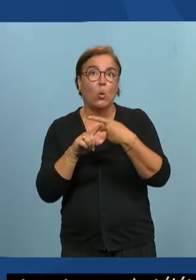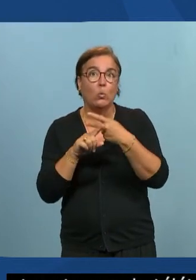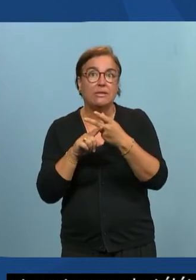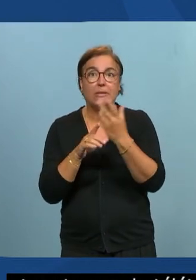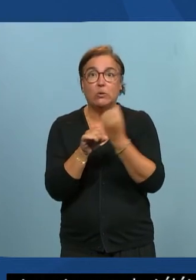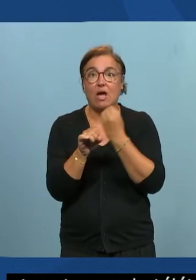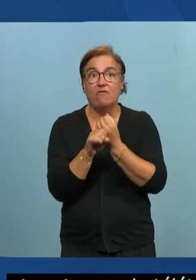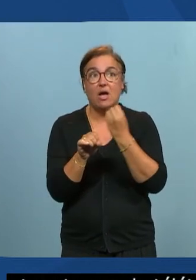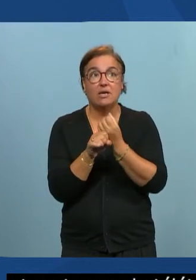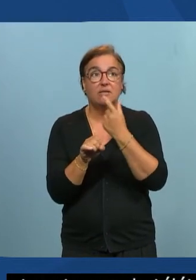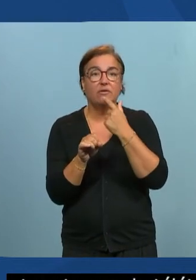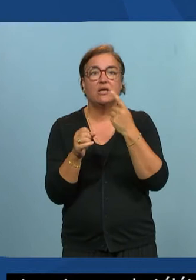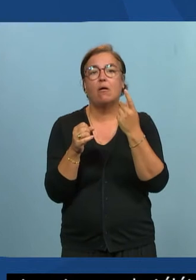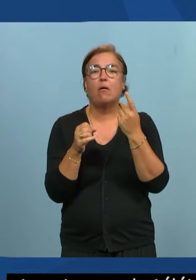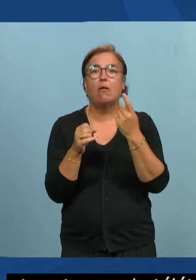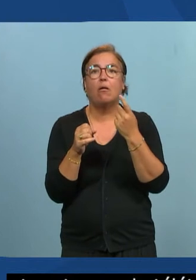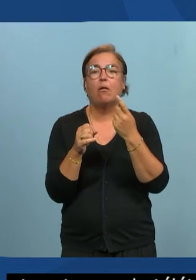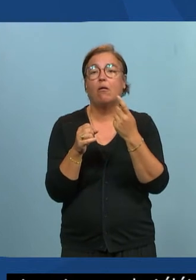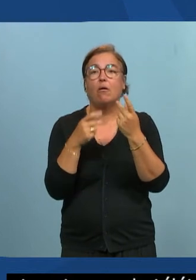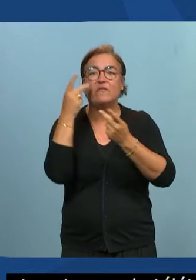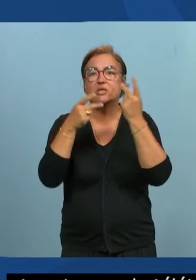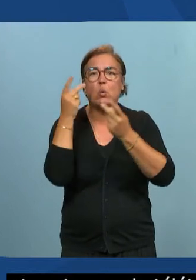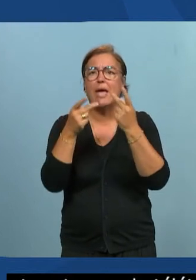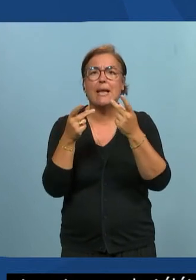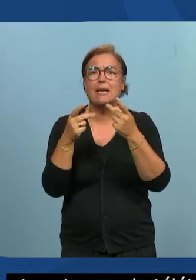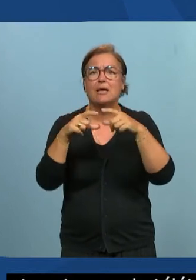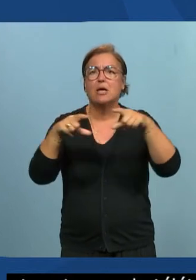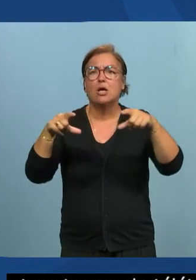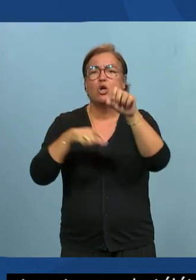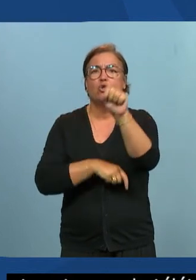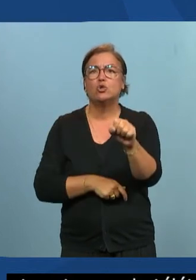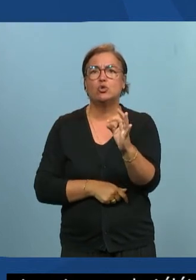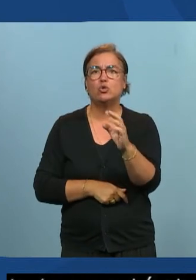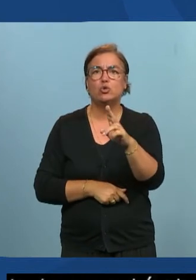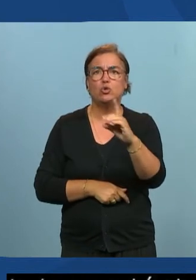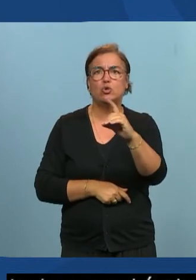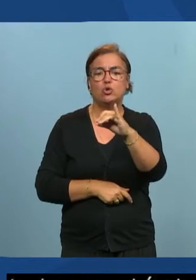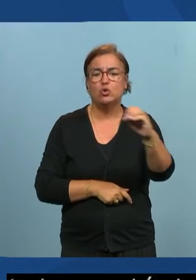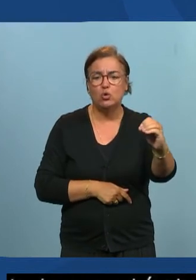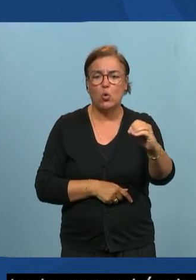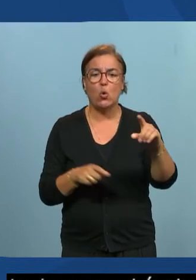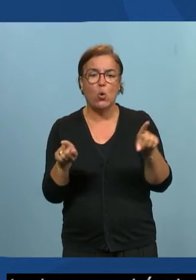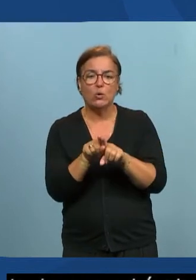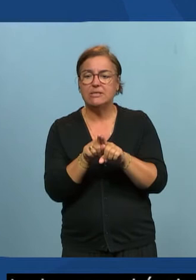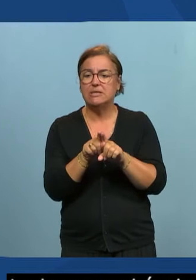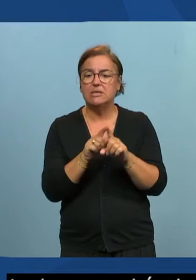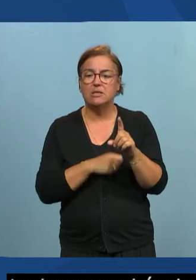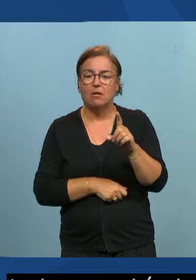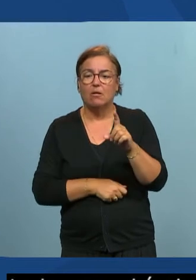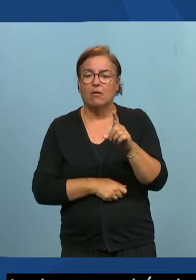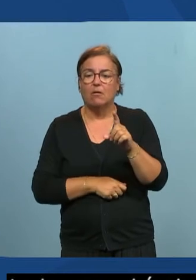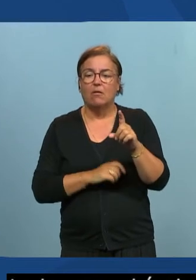Studio Visual Studio Code pour développer j'utilise Azure DevOps pour la gestion des sprites des tickets et